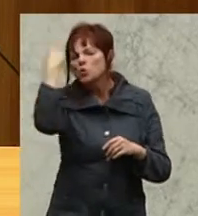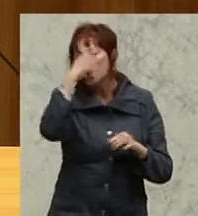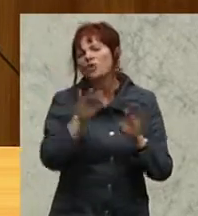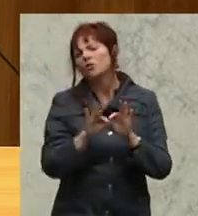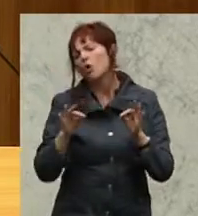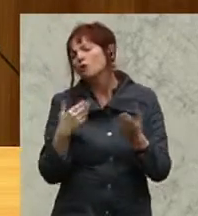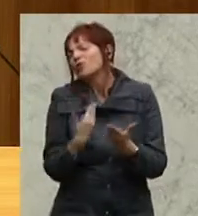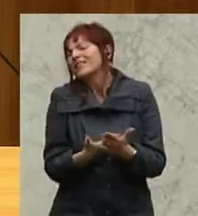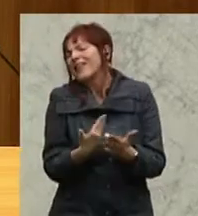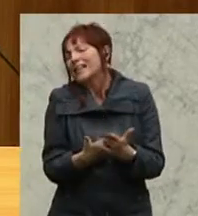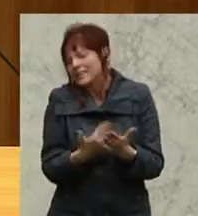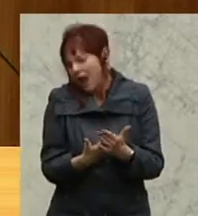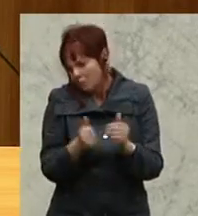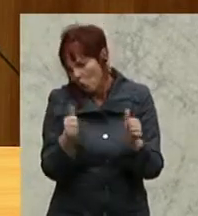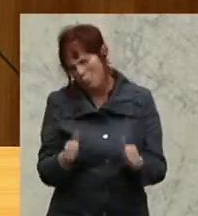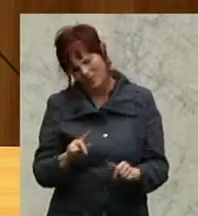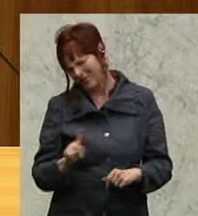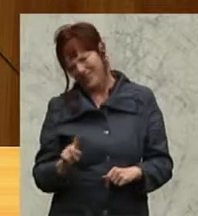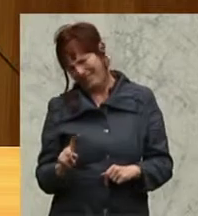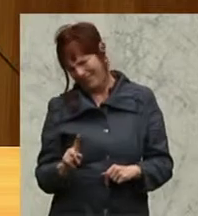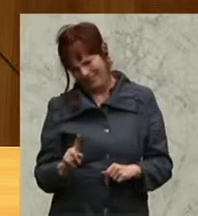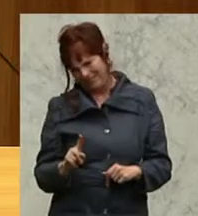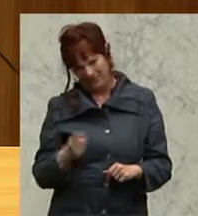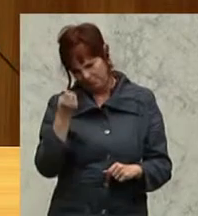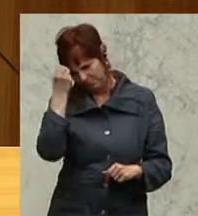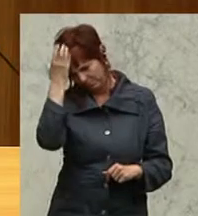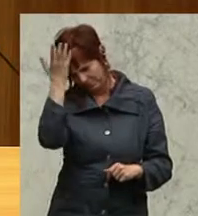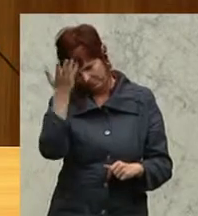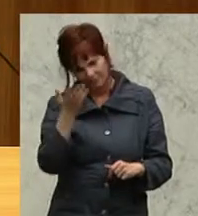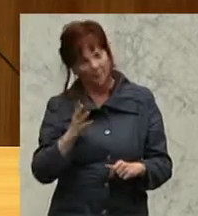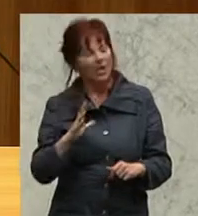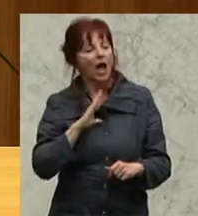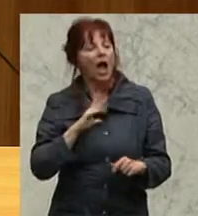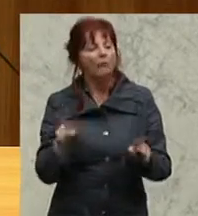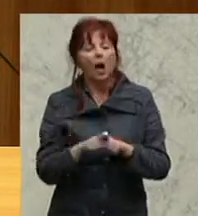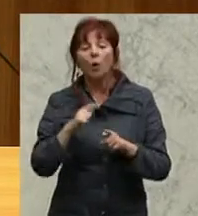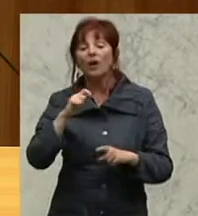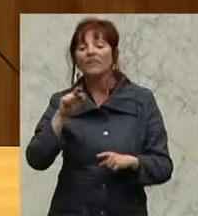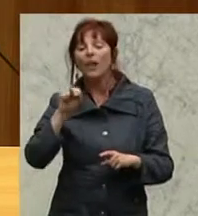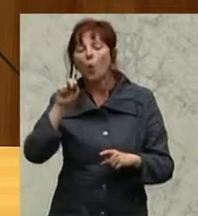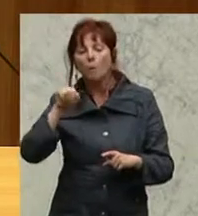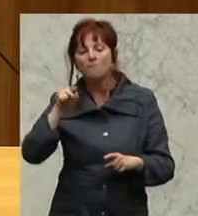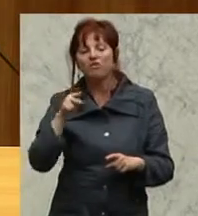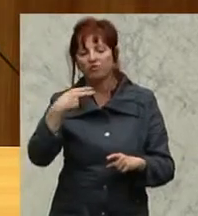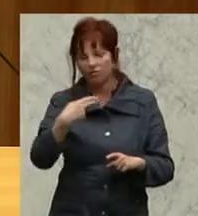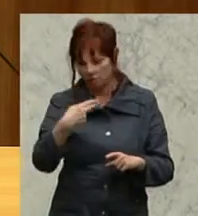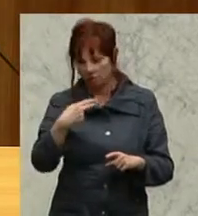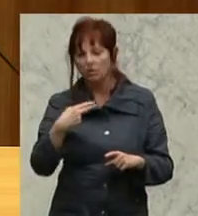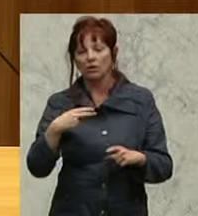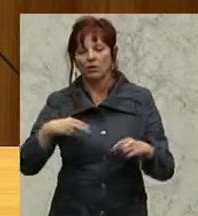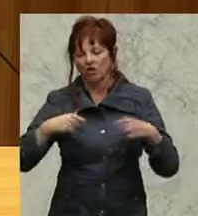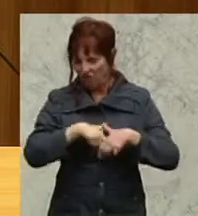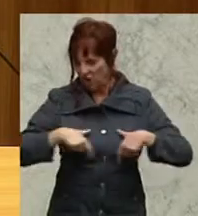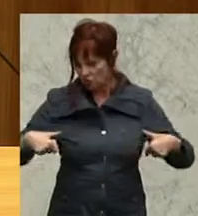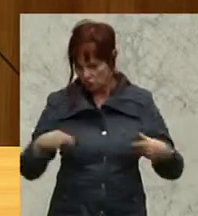Da stimmt einmal sicher nicht. Aber es sind ja auch andere, so wie der Wäschehersteller Triumph hat Leute angemeldet. 350, Niedermeyer 280. Die